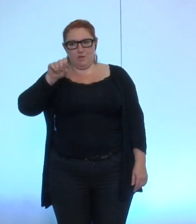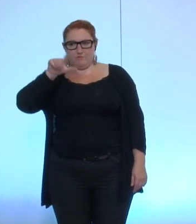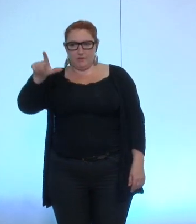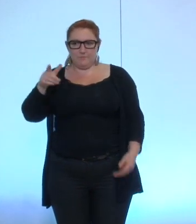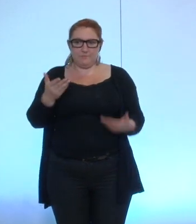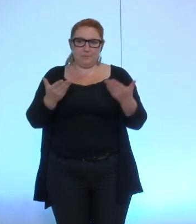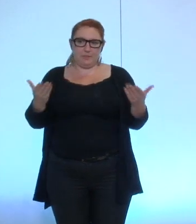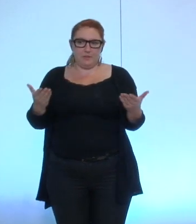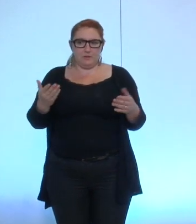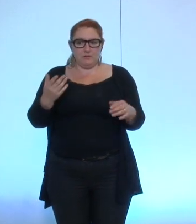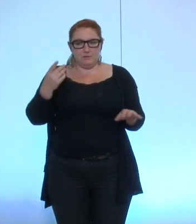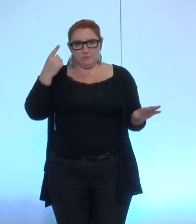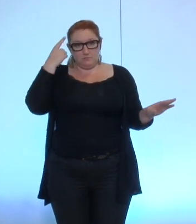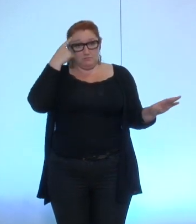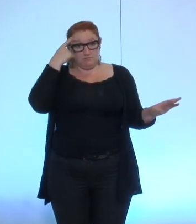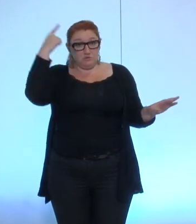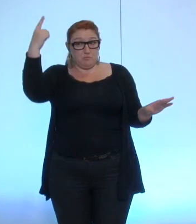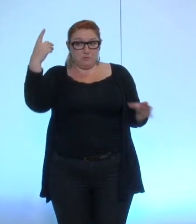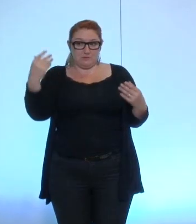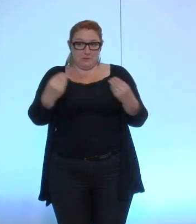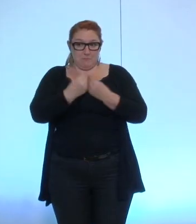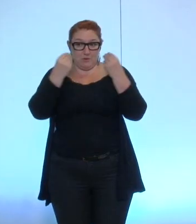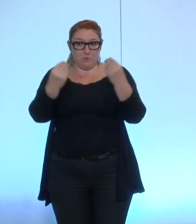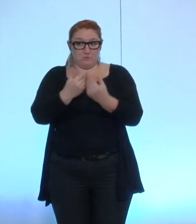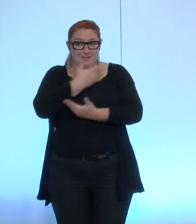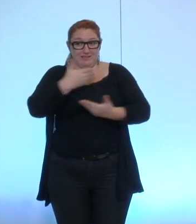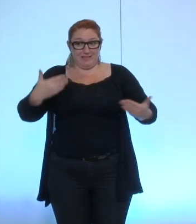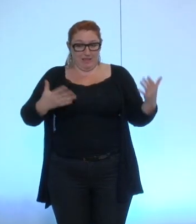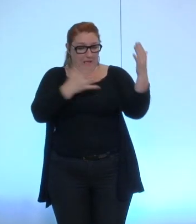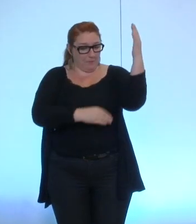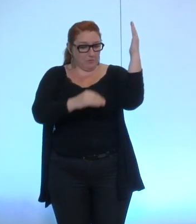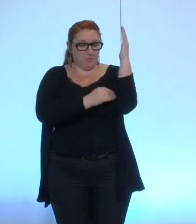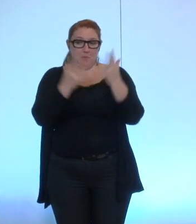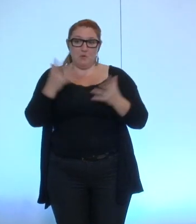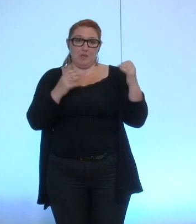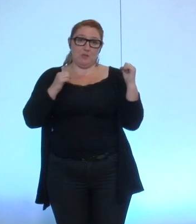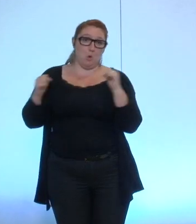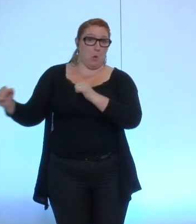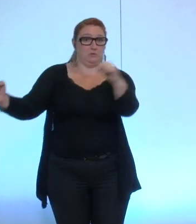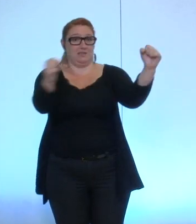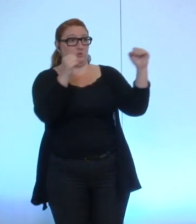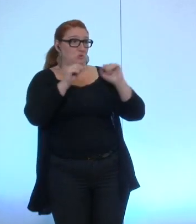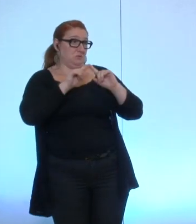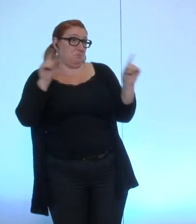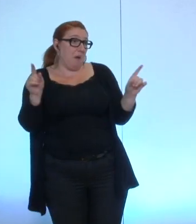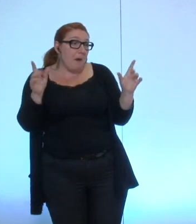alors je pense qu'on va malheureusement sur ce dernier amendement ne peut-être pas trouver de consensus